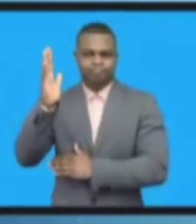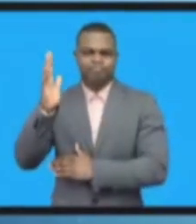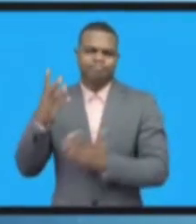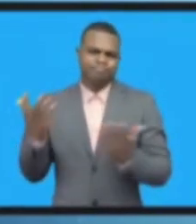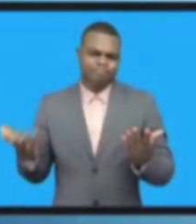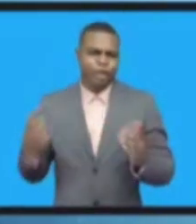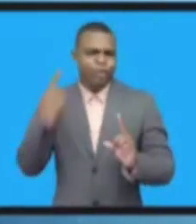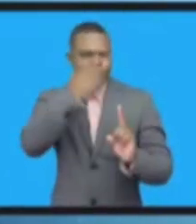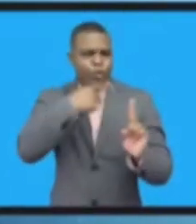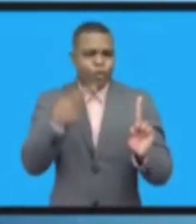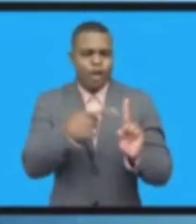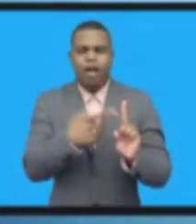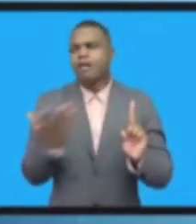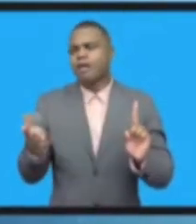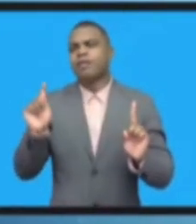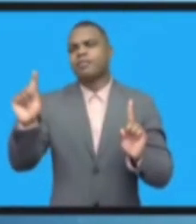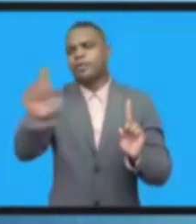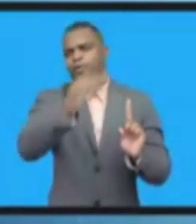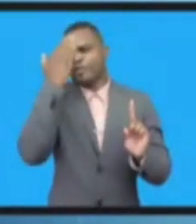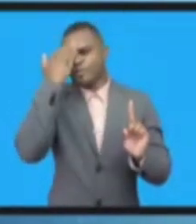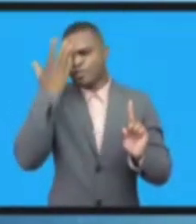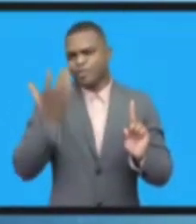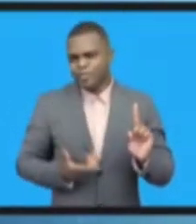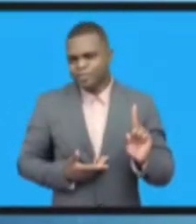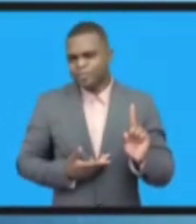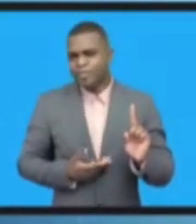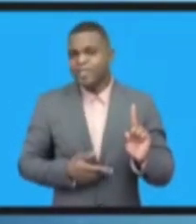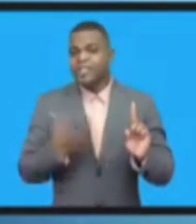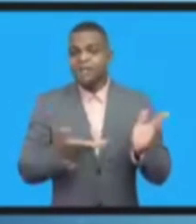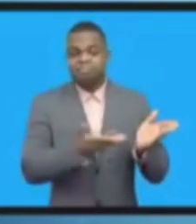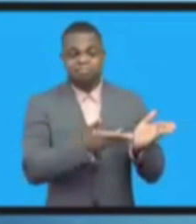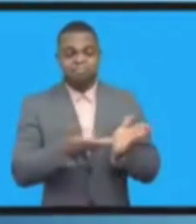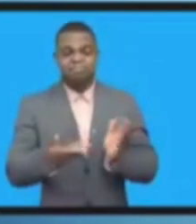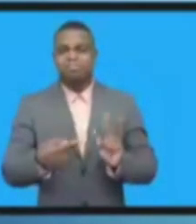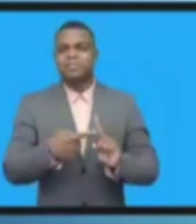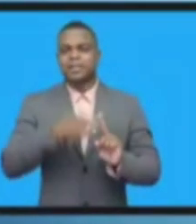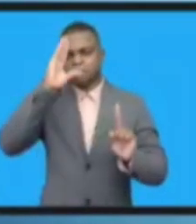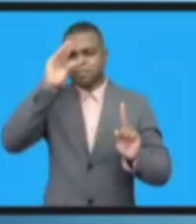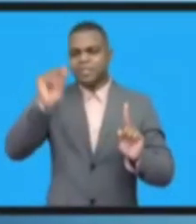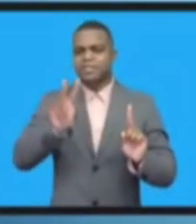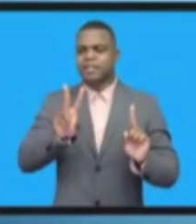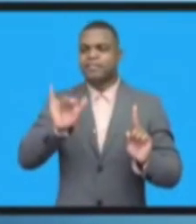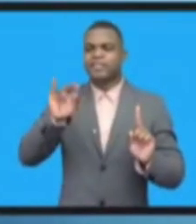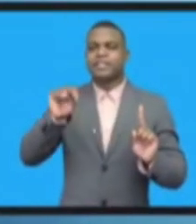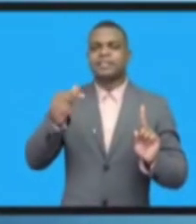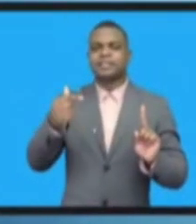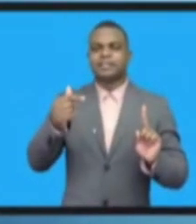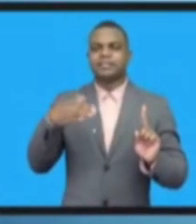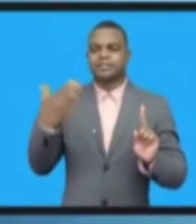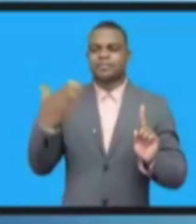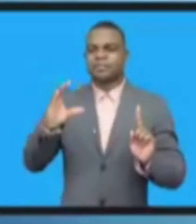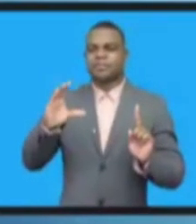к микрофону господина Винта Серфа. Он председатель